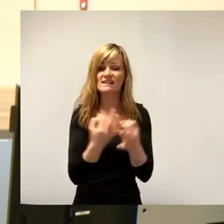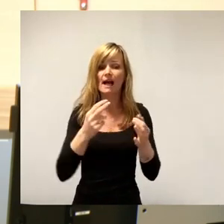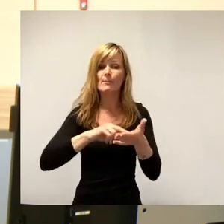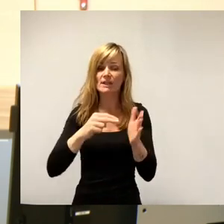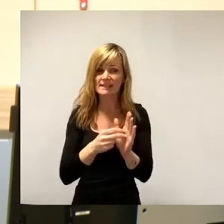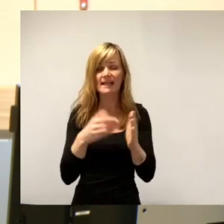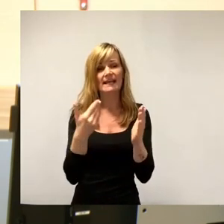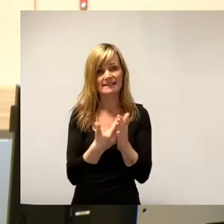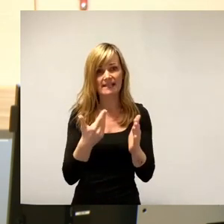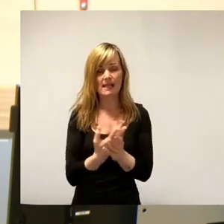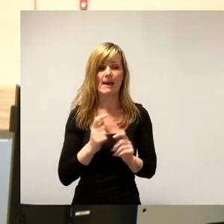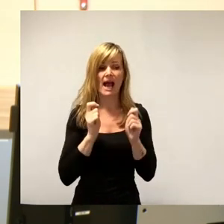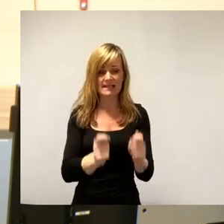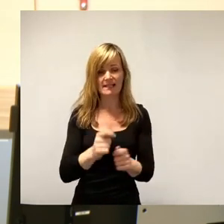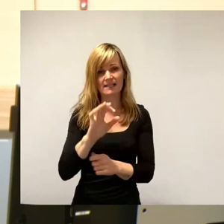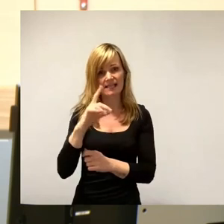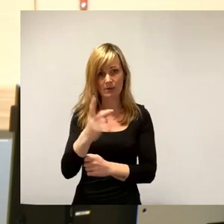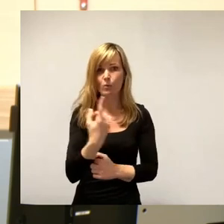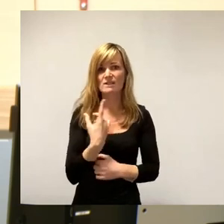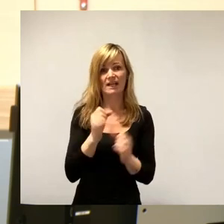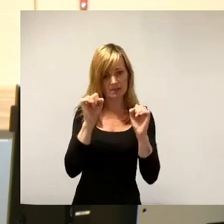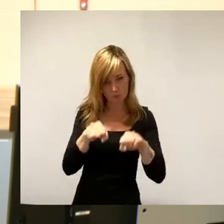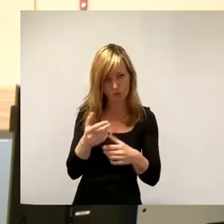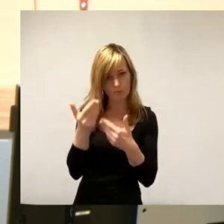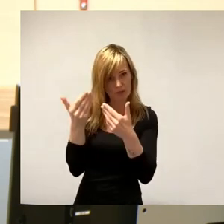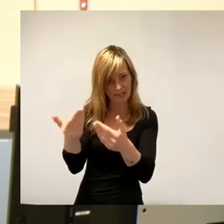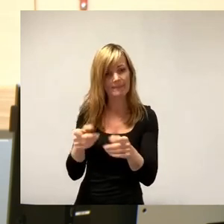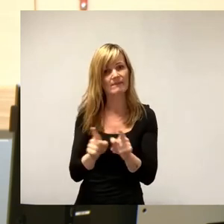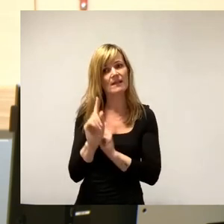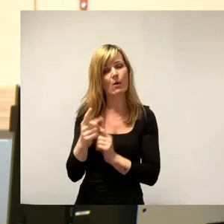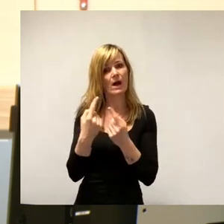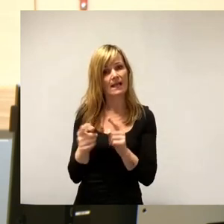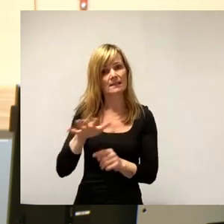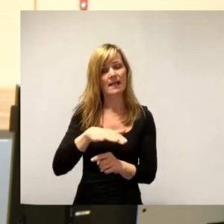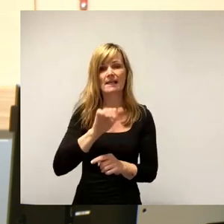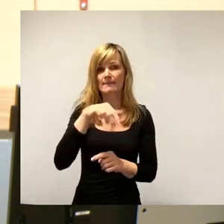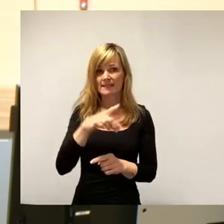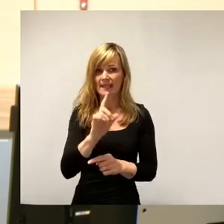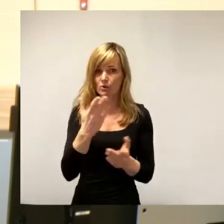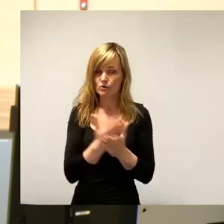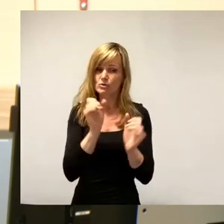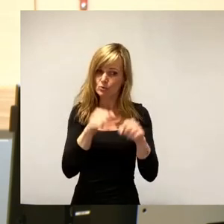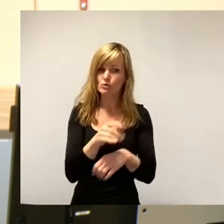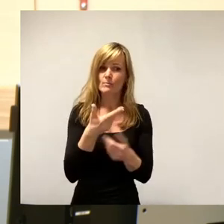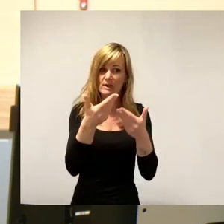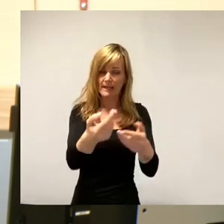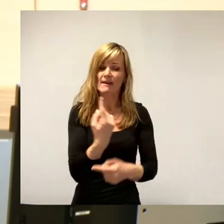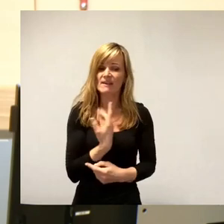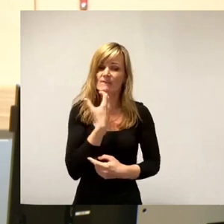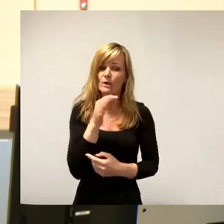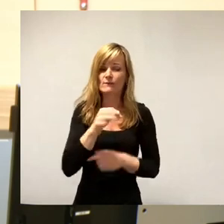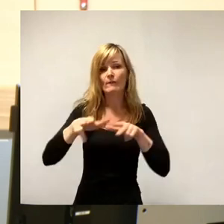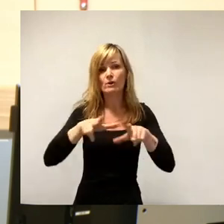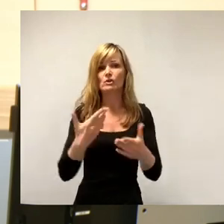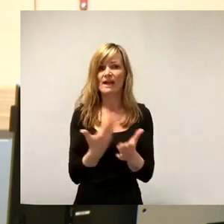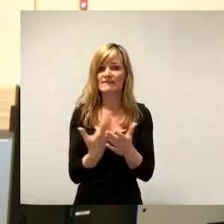Antrag der CDU entsprechend unserer Zustimmung geben, wie wir das auch bei dem Antrag der SPD getan haben. Wir wollen für die Wirtschaft etwas tun in Dresden.